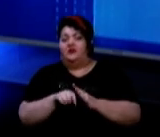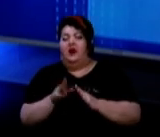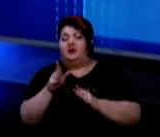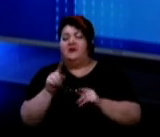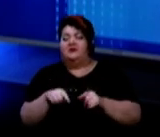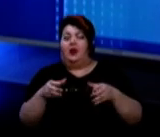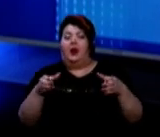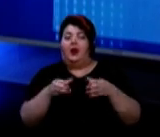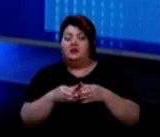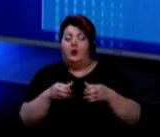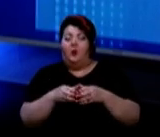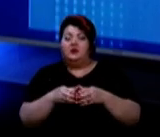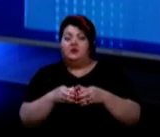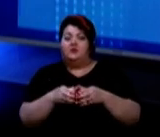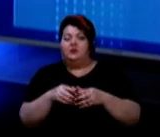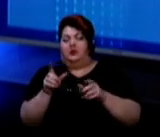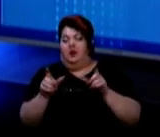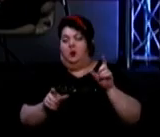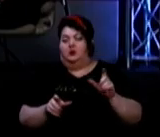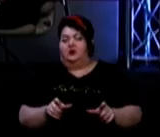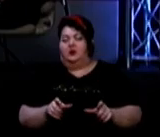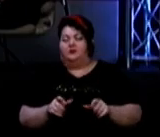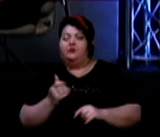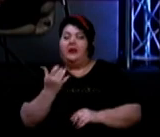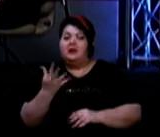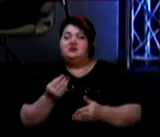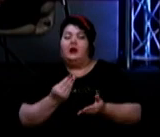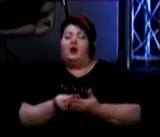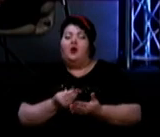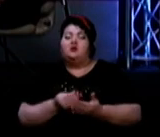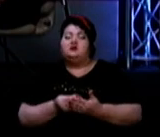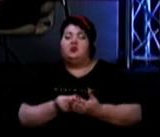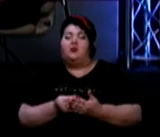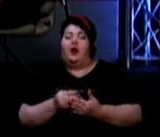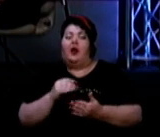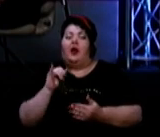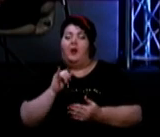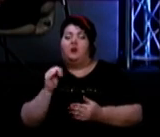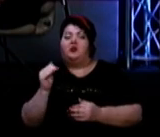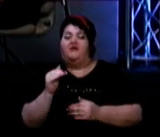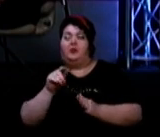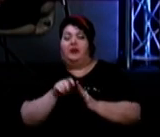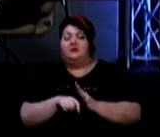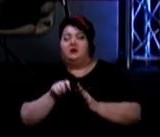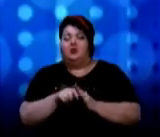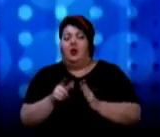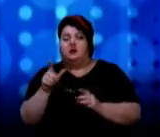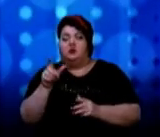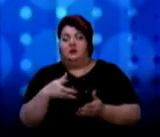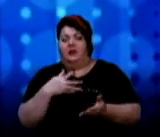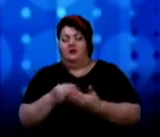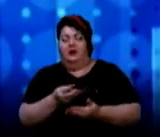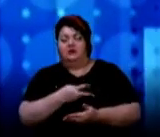категорій людей. А скільки коштуватиме імуноформентне тестування, якщо людина з власнені